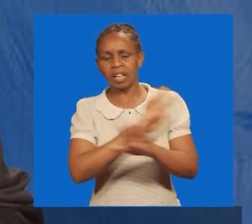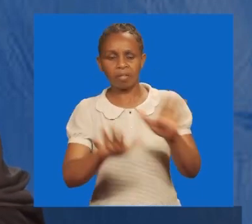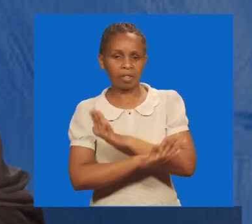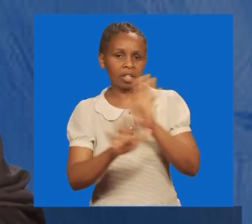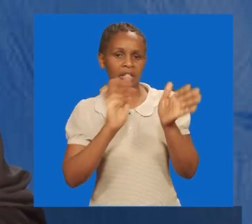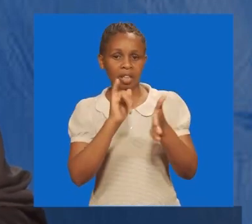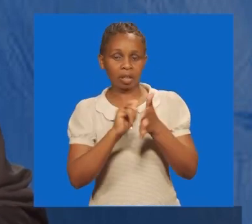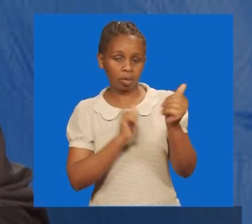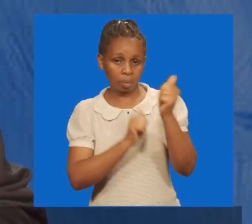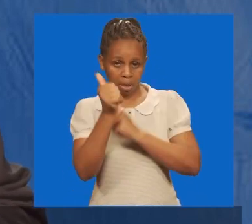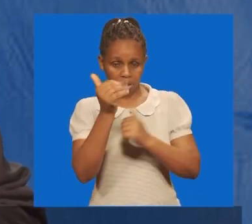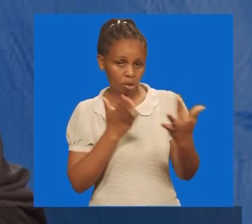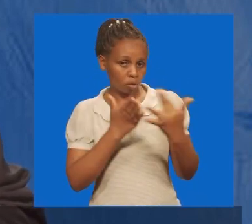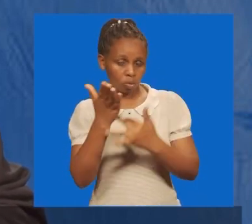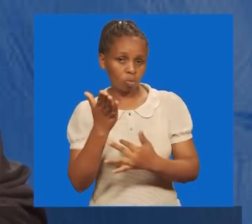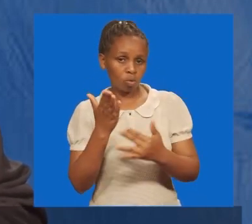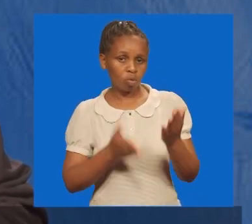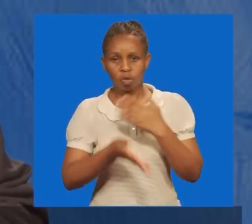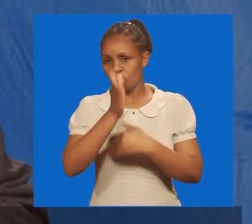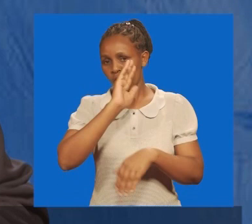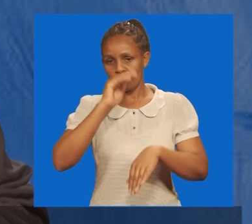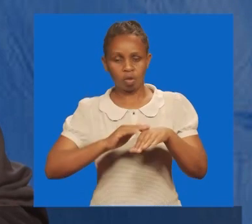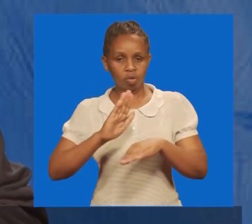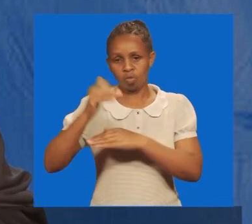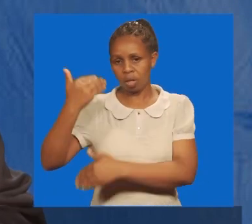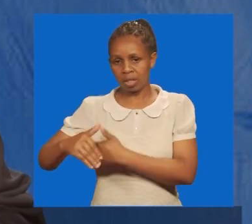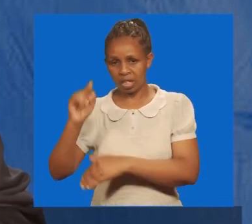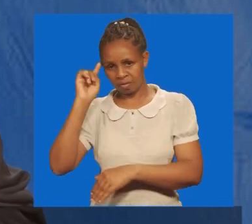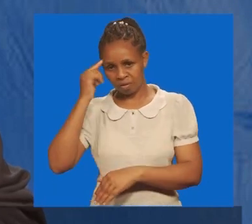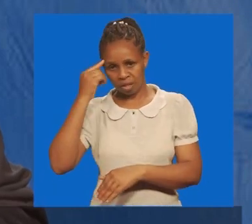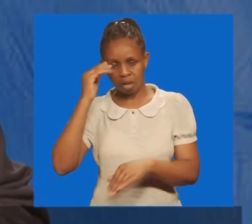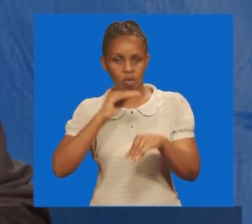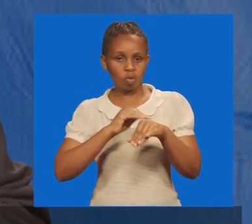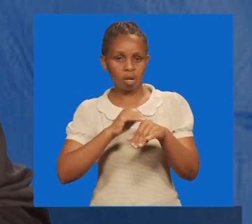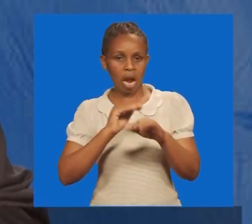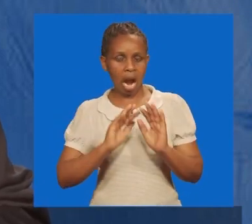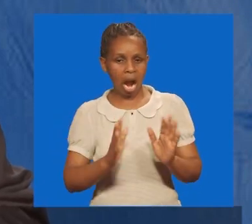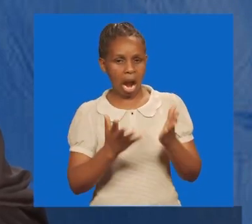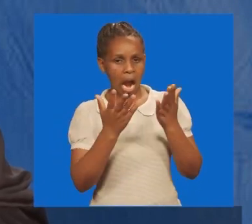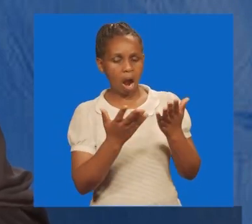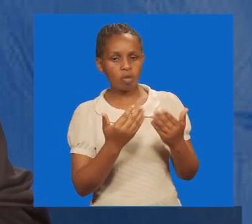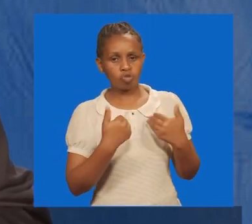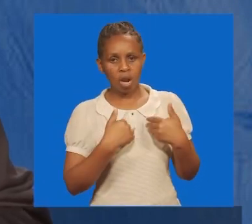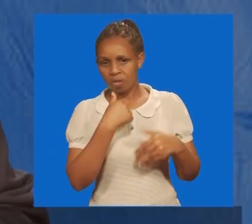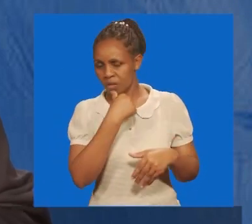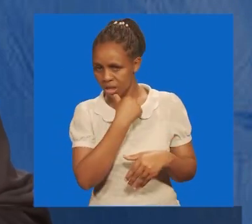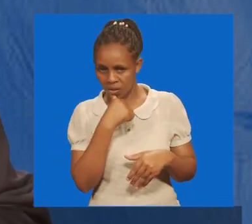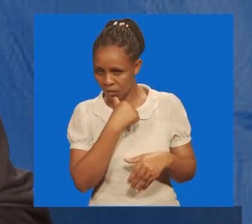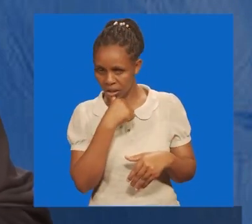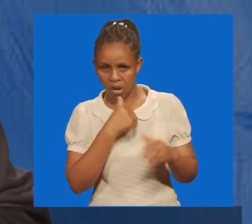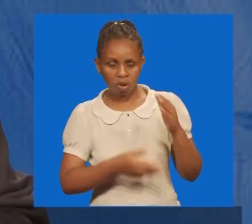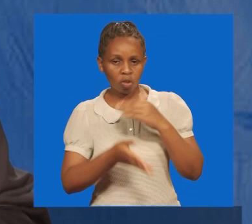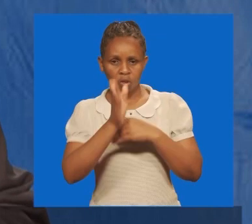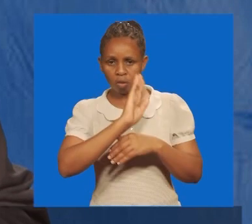ambayo unapitia, yuko upande wako. Ana kufikiria mema. Yani, vili ambavyo unauna